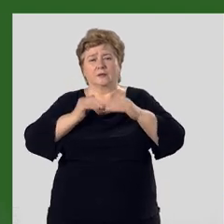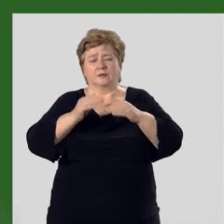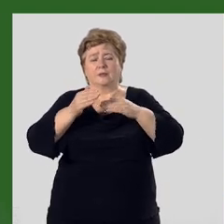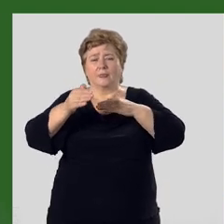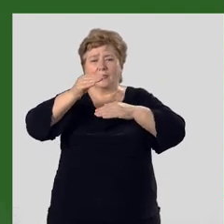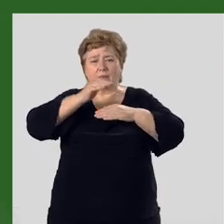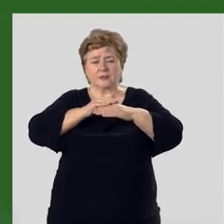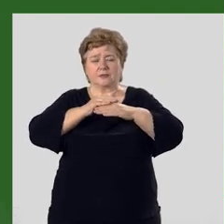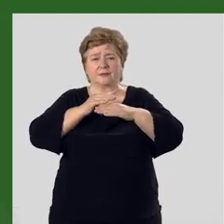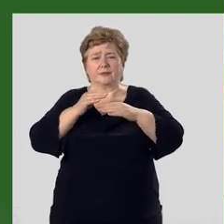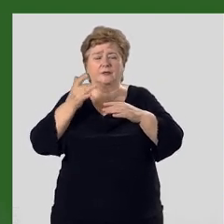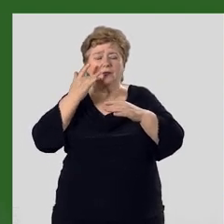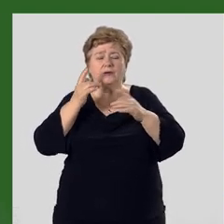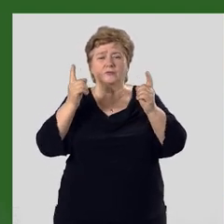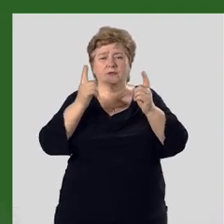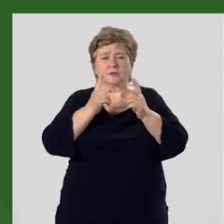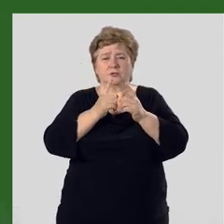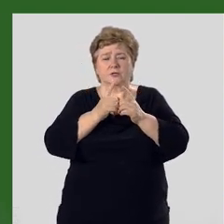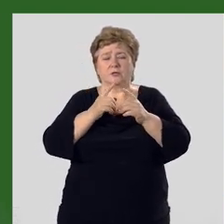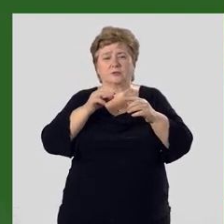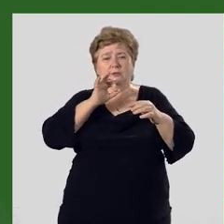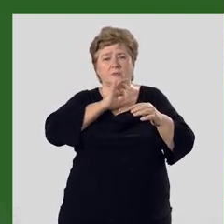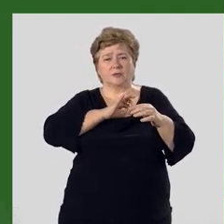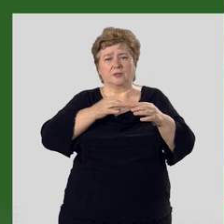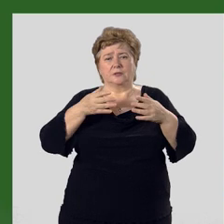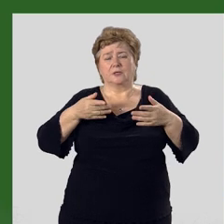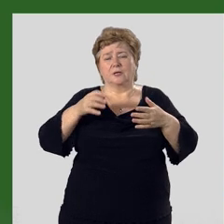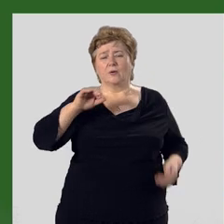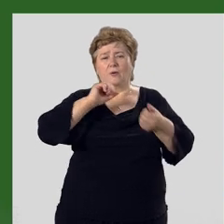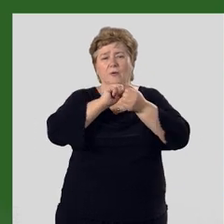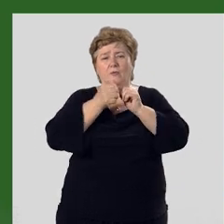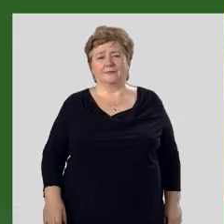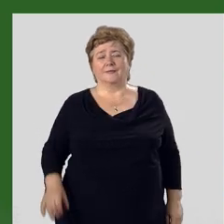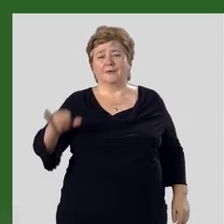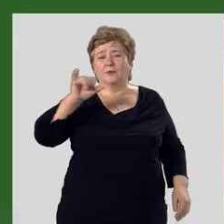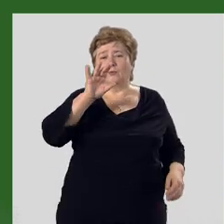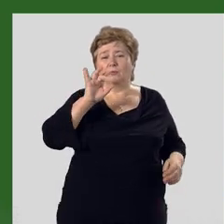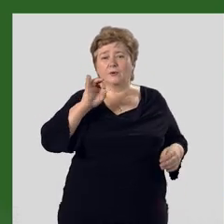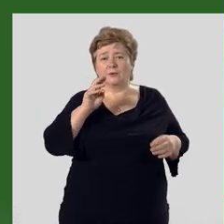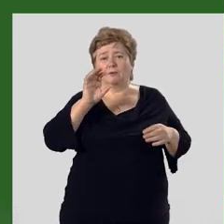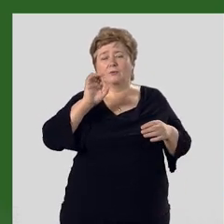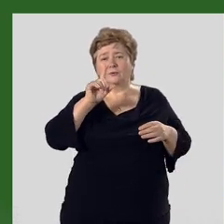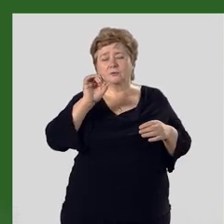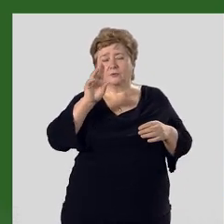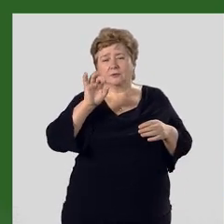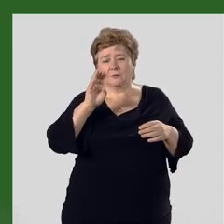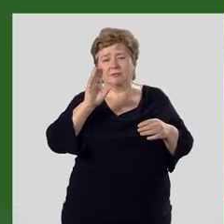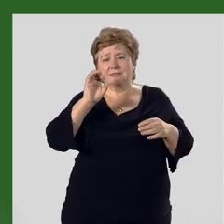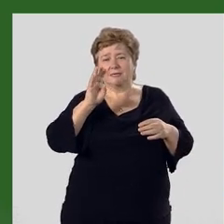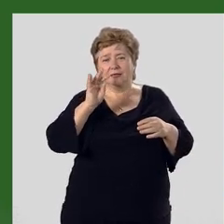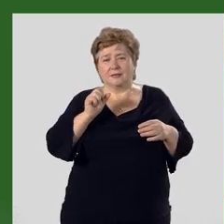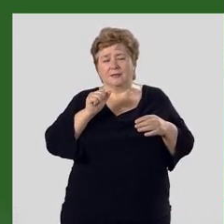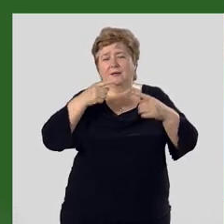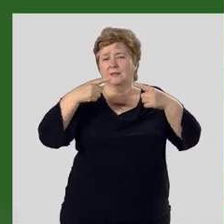напластований. Встречаются такие полезные ископаемые, как уголь, нефть, уран, азокерит, сера,